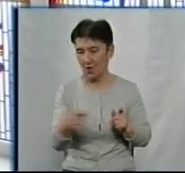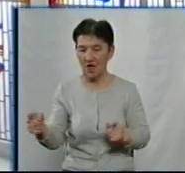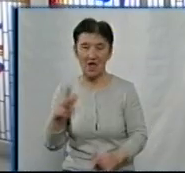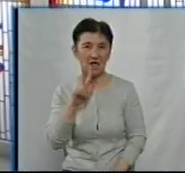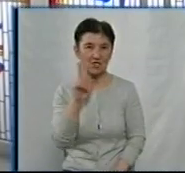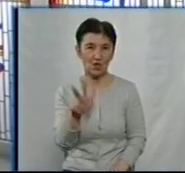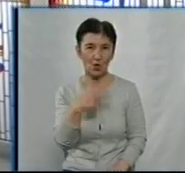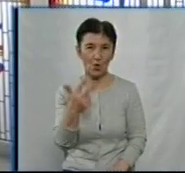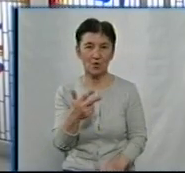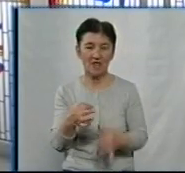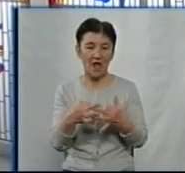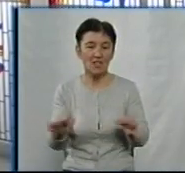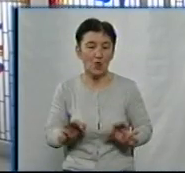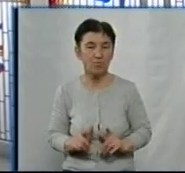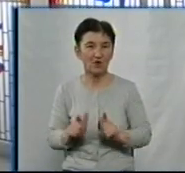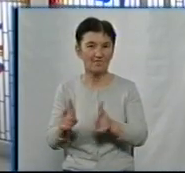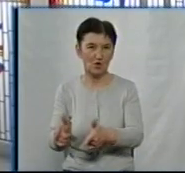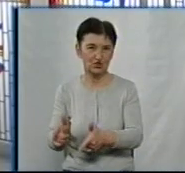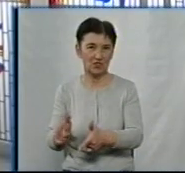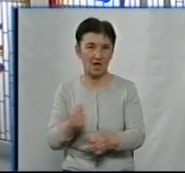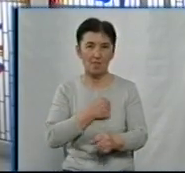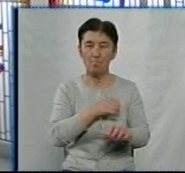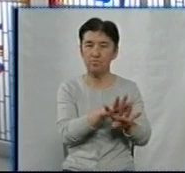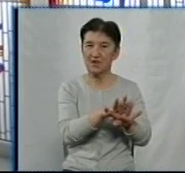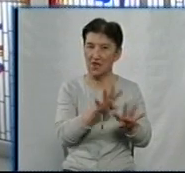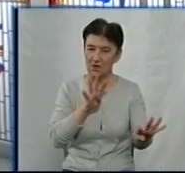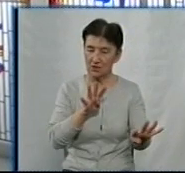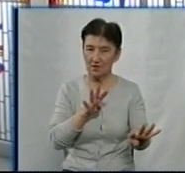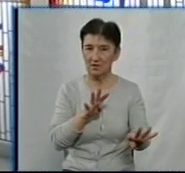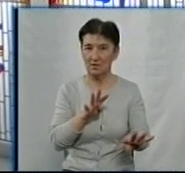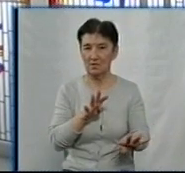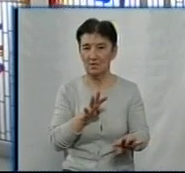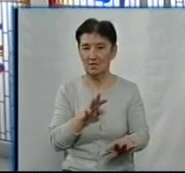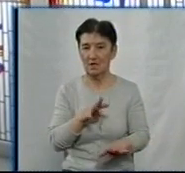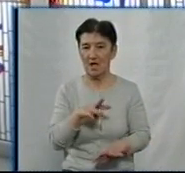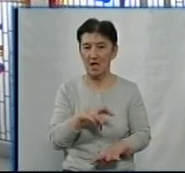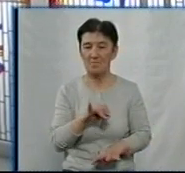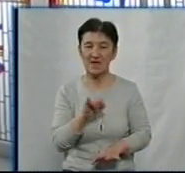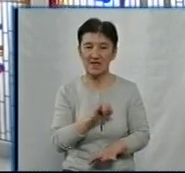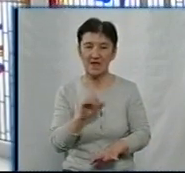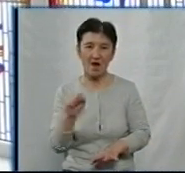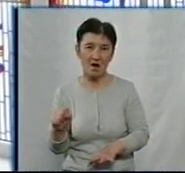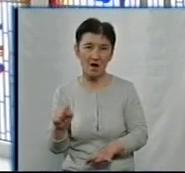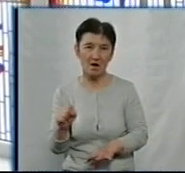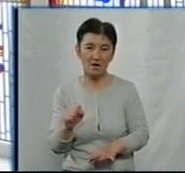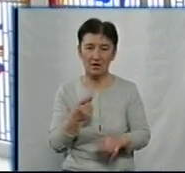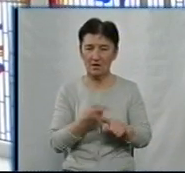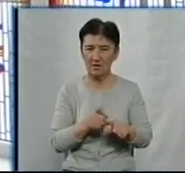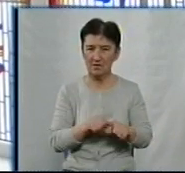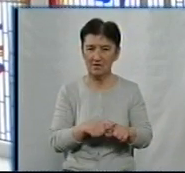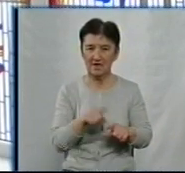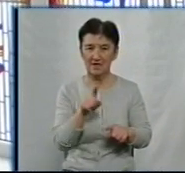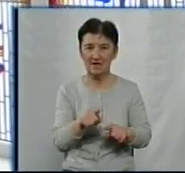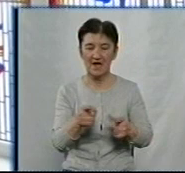добровольчий батальйон, три сектори оборони з чотирьох. В, М і А. Події описані в книжці, це